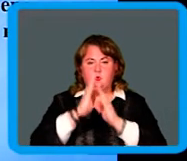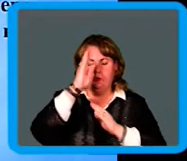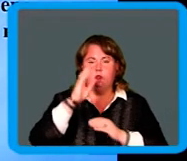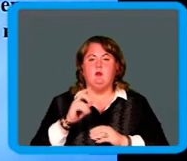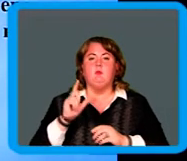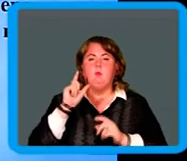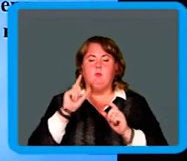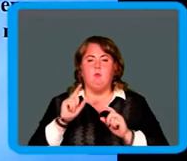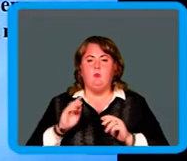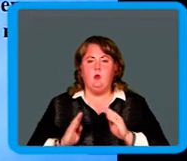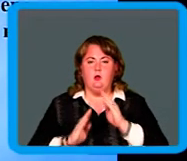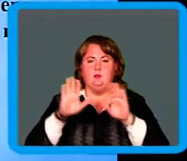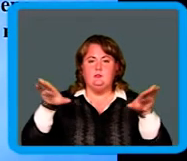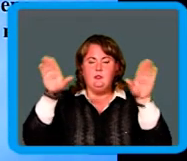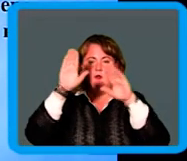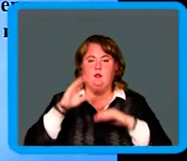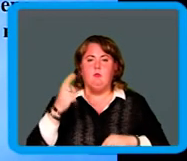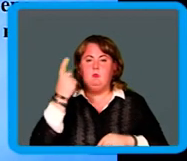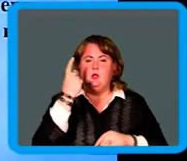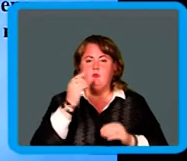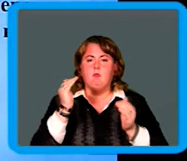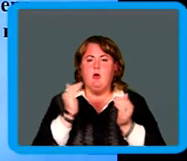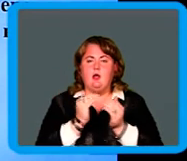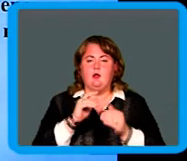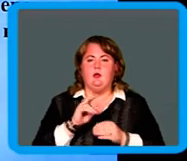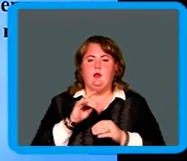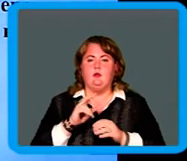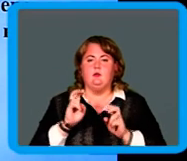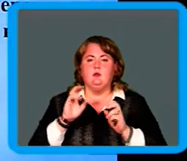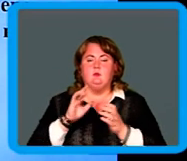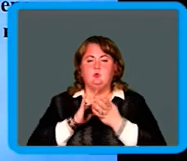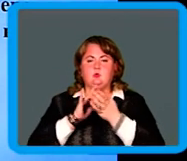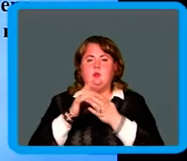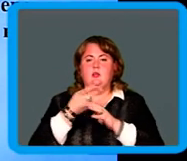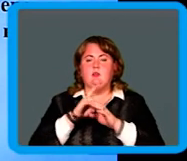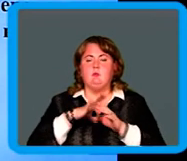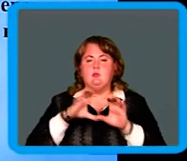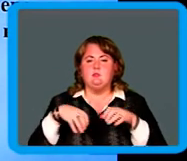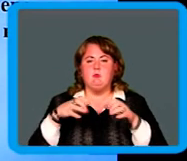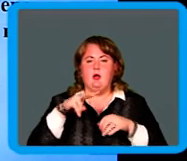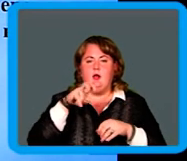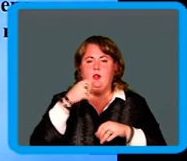полетела первая маленькая пассажирка. Это была собака Плайка.